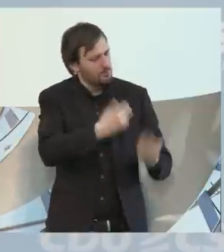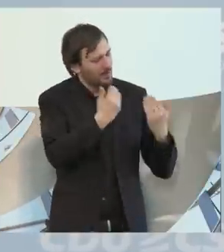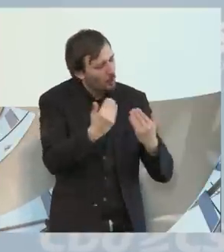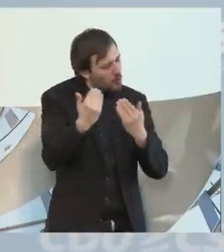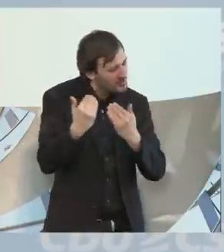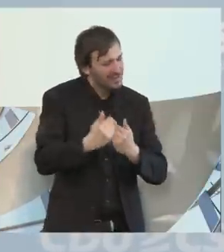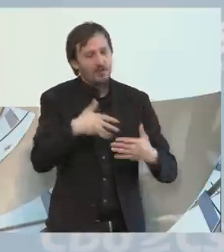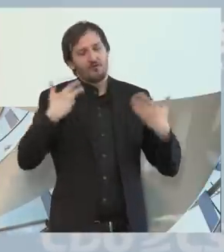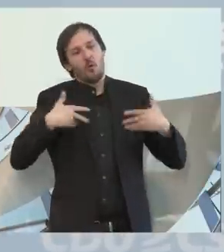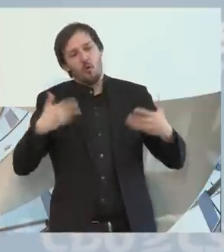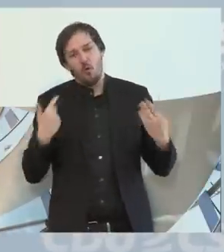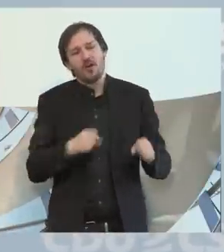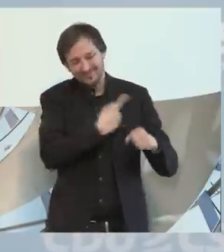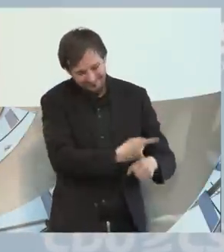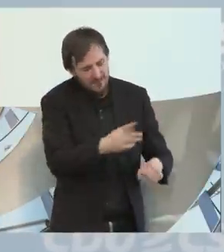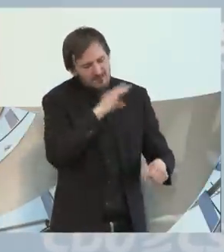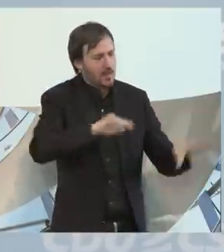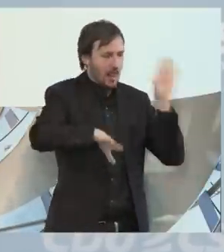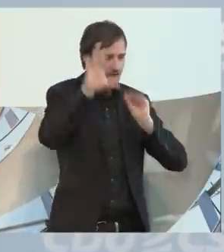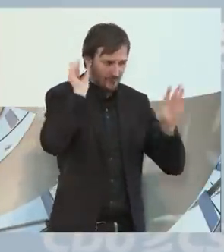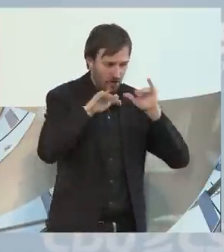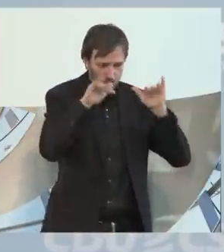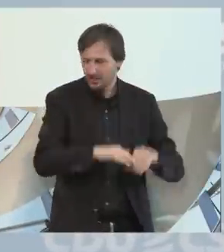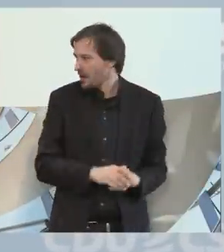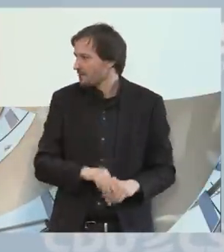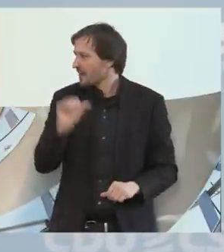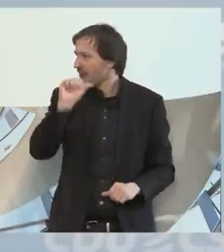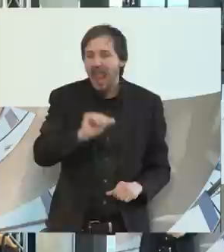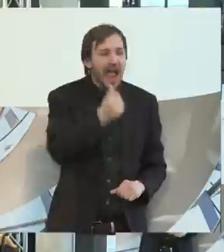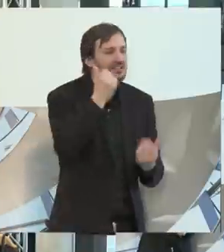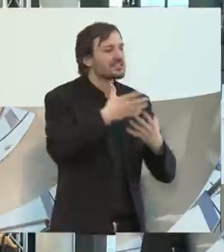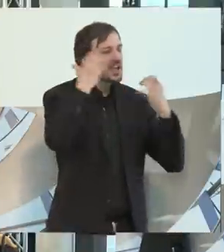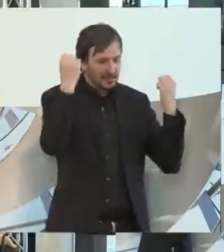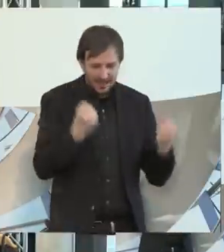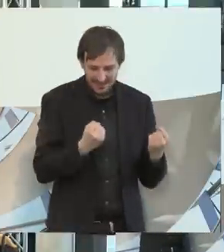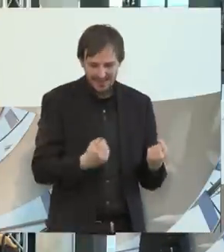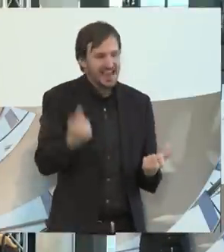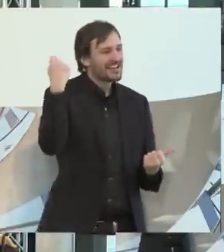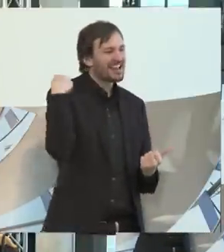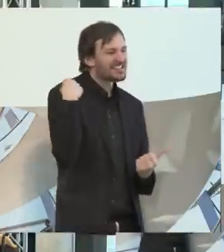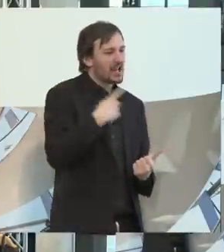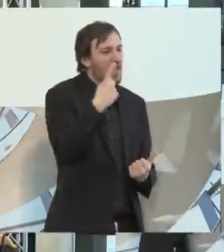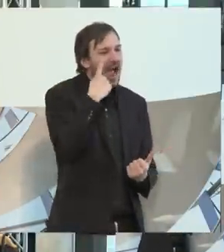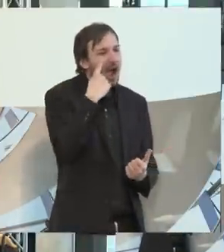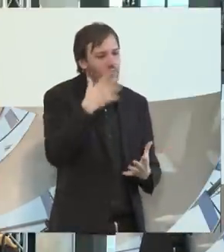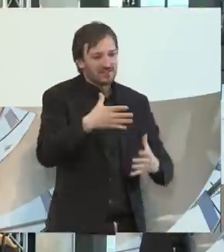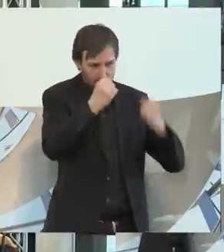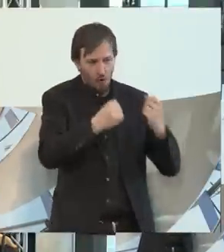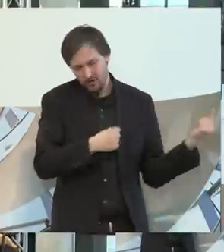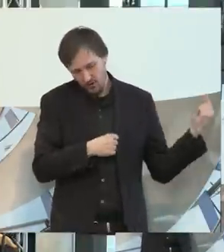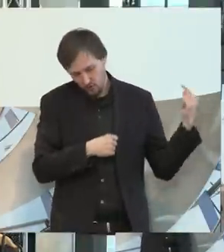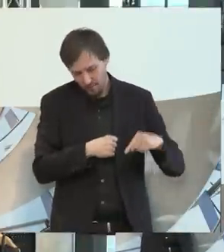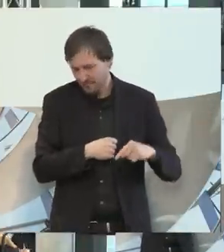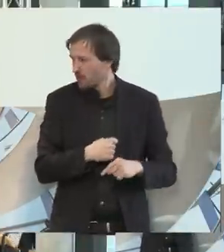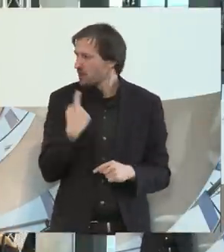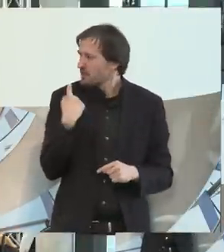uns dazu ganz viel sagen können. Mein erster Gast ist gestern aus Augsburg angereist. Er